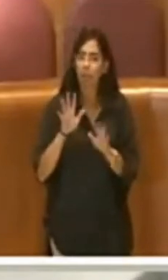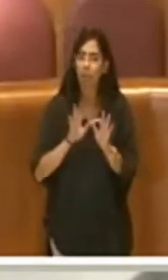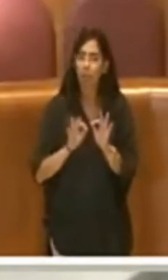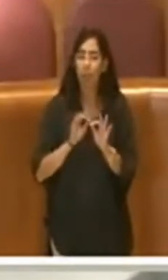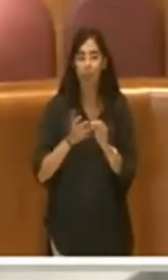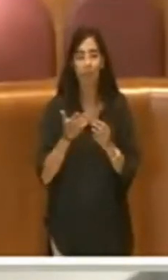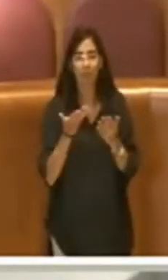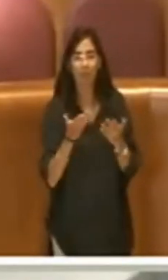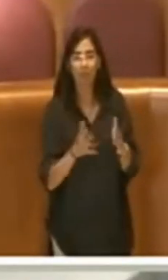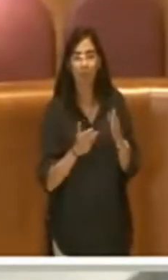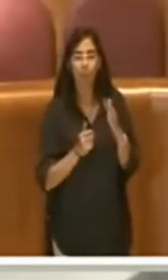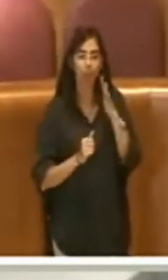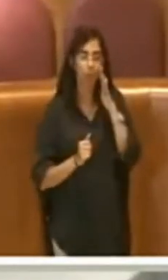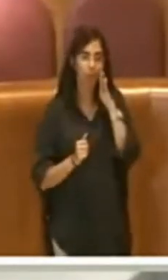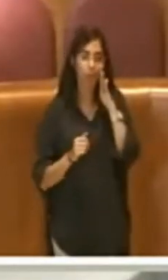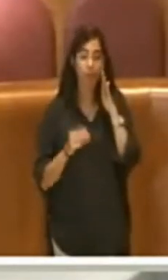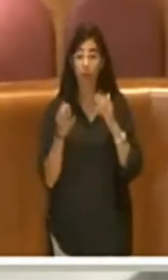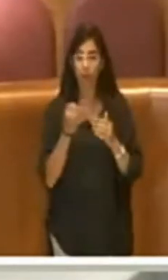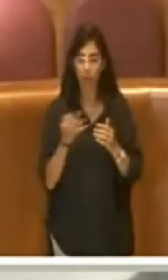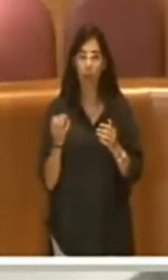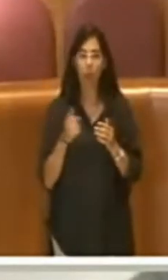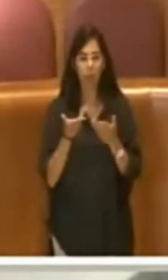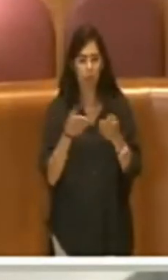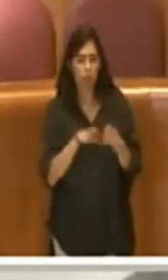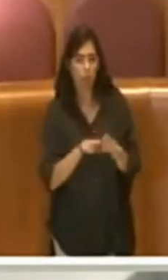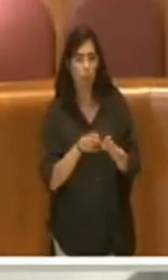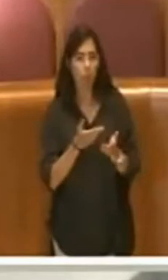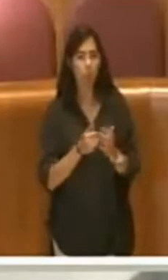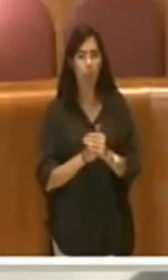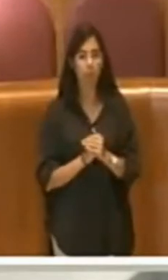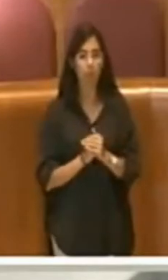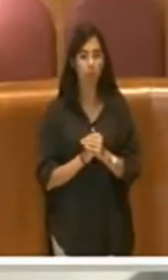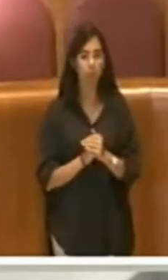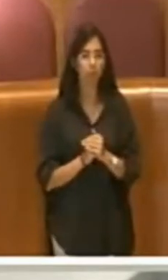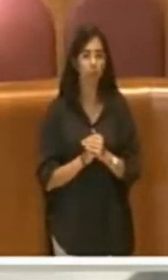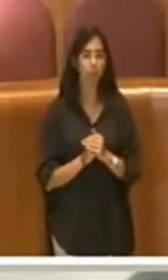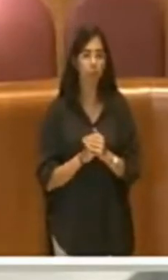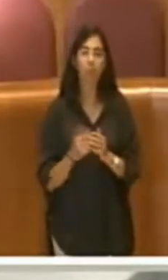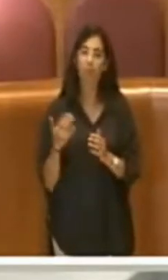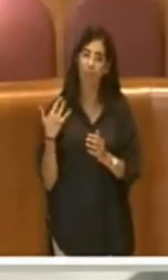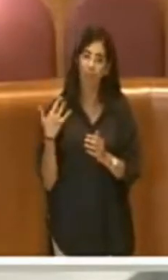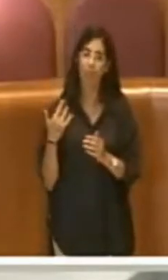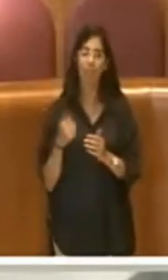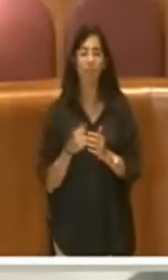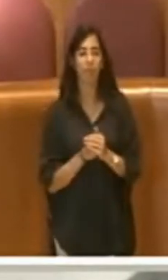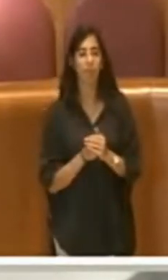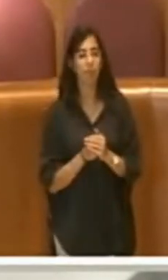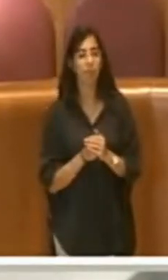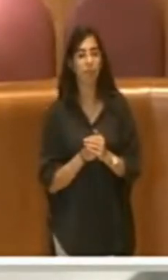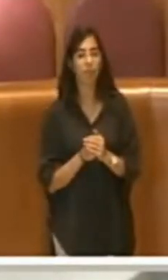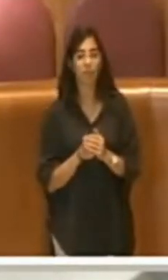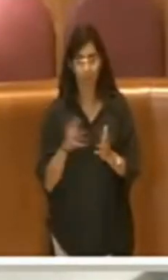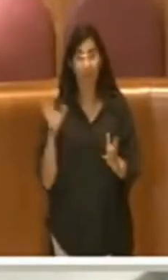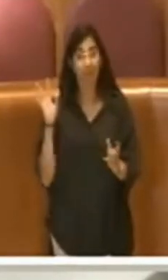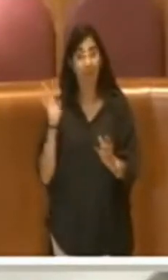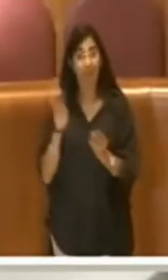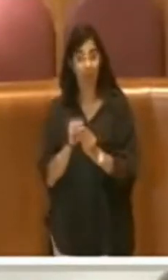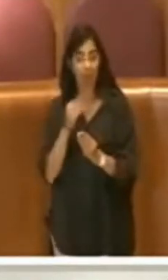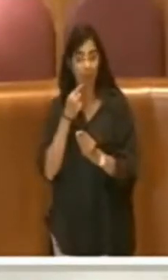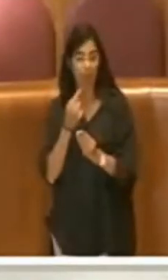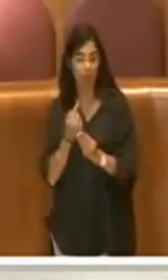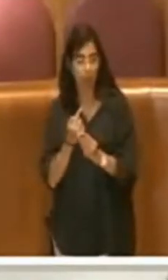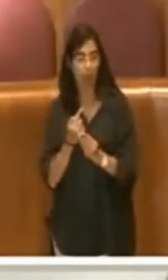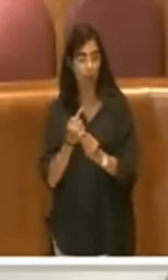Ci siamo, sì. Ok, concluda, concluda. Grazie. Prego. Nel riassunto delle puntate precedenti